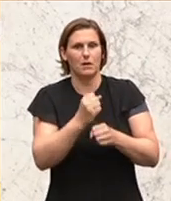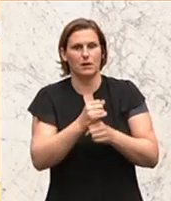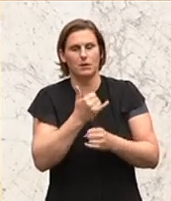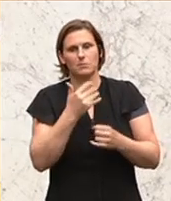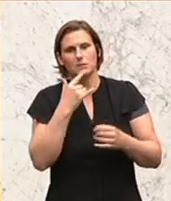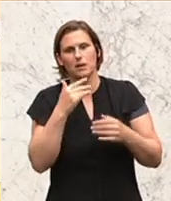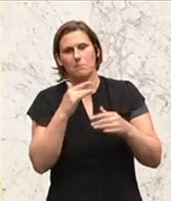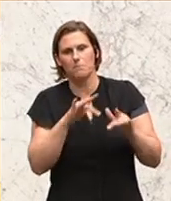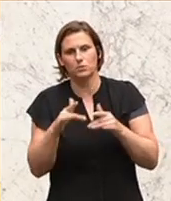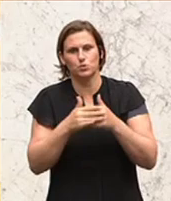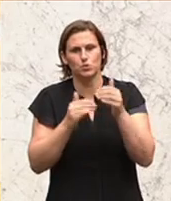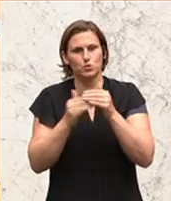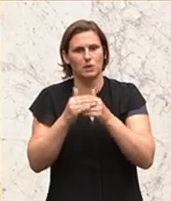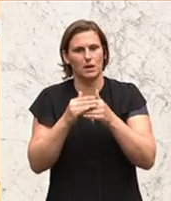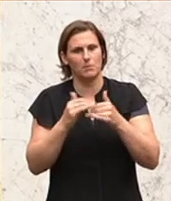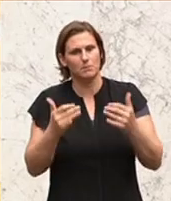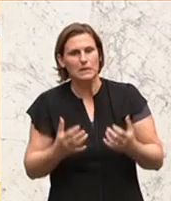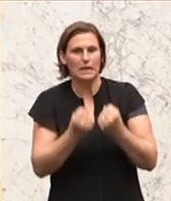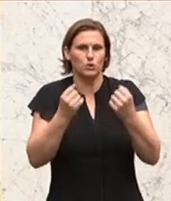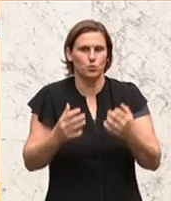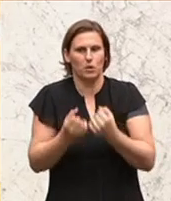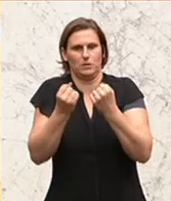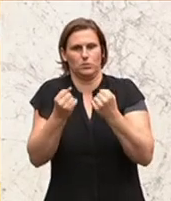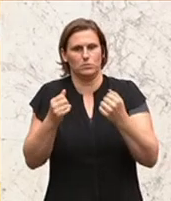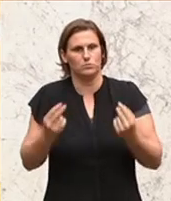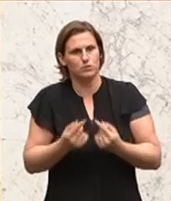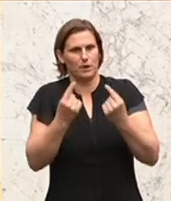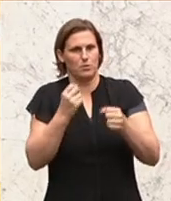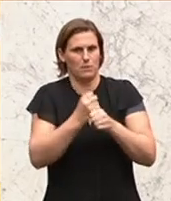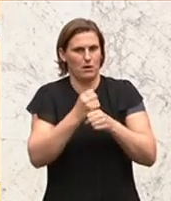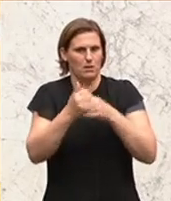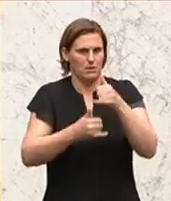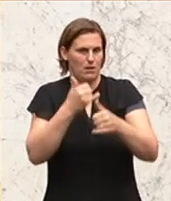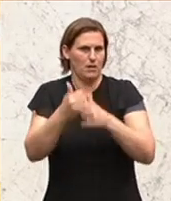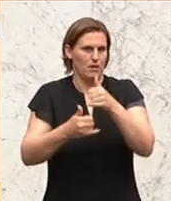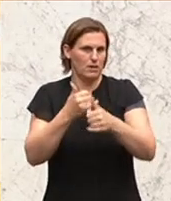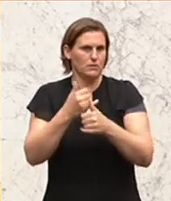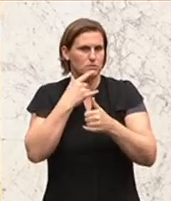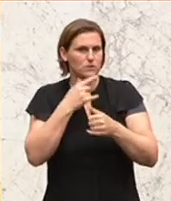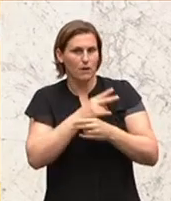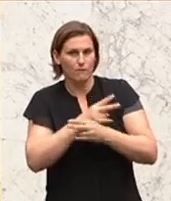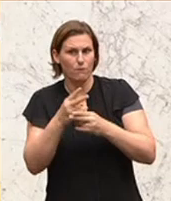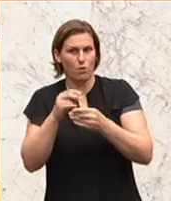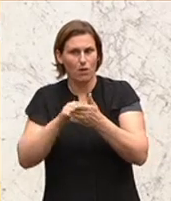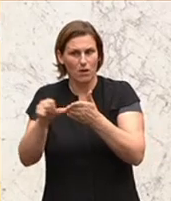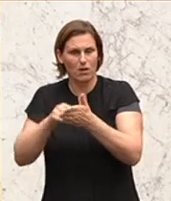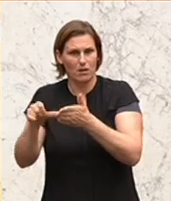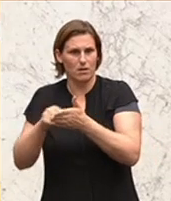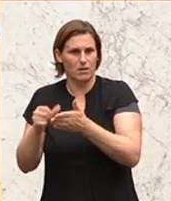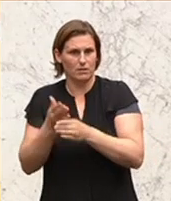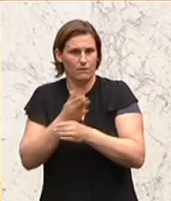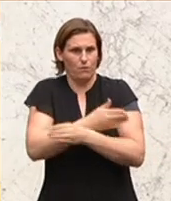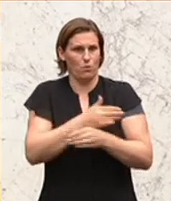eines Pensionssystems wie des ASVG-Systems propagieren, aber dann Jahr für Jahr diejenigen, die die vollen Beiträge gezahlt haben,